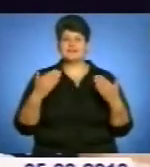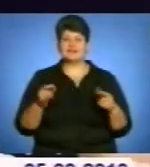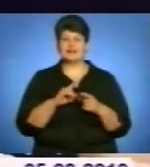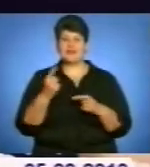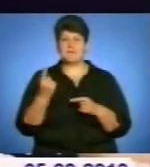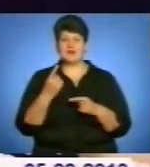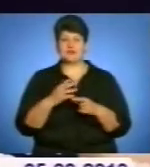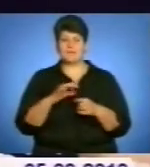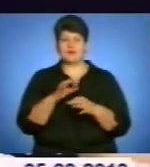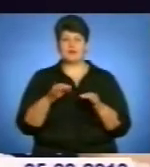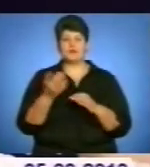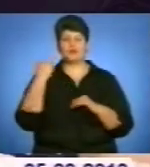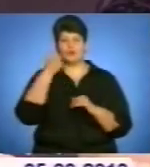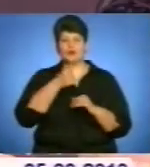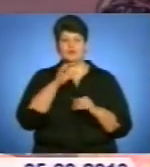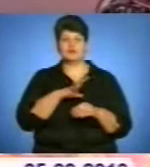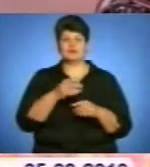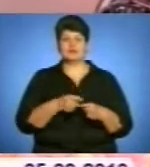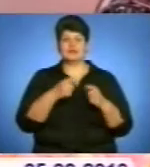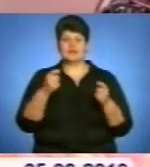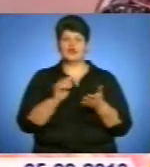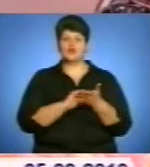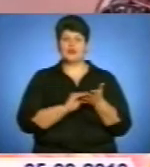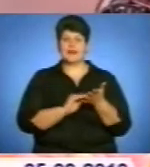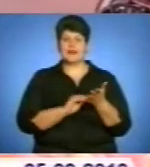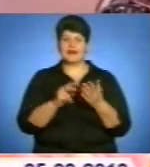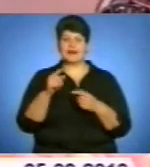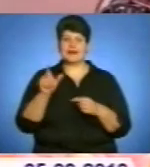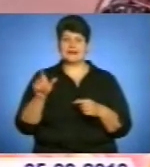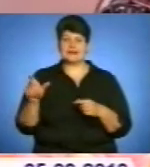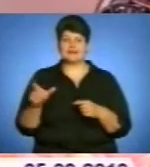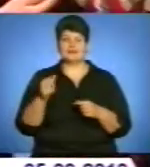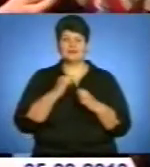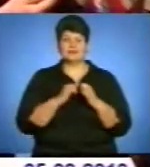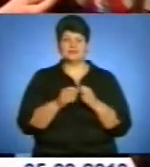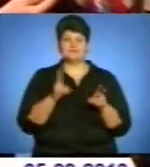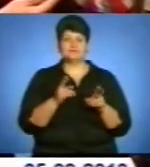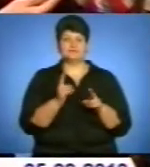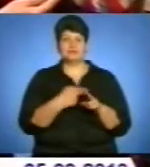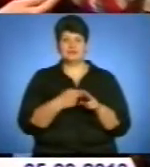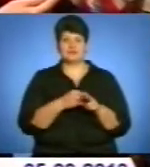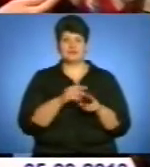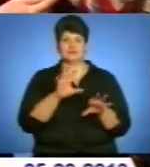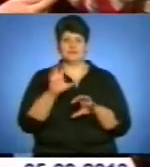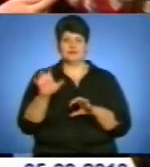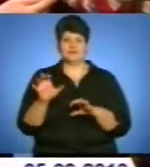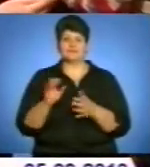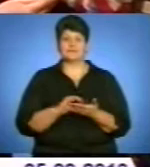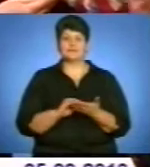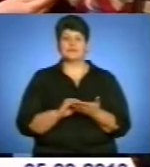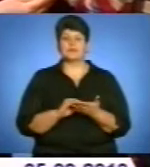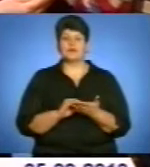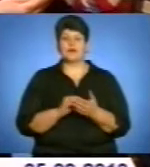проєкт. Минулого року вони відкрили громаді обличчя журналістів, які часто залишаються за кадром, за прізвищами на газетних шпальтах.